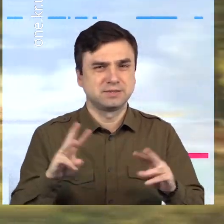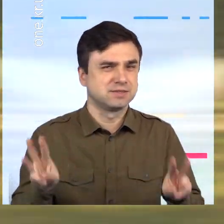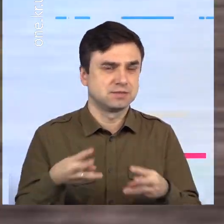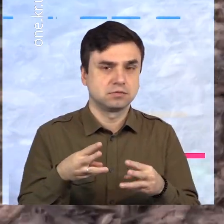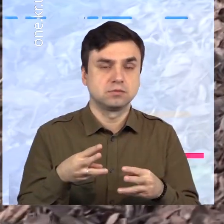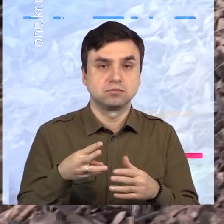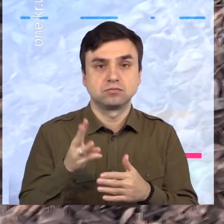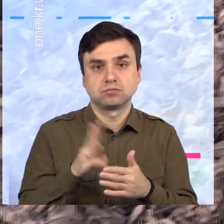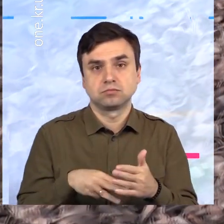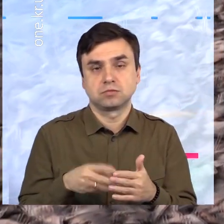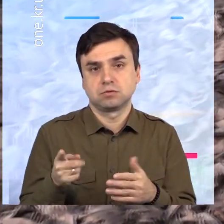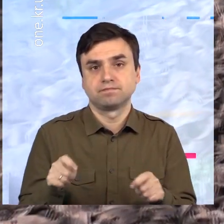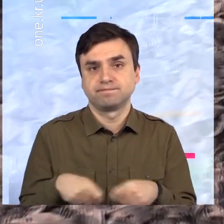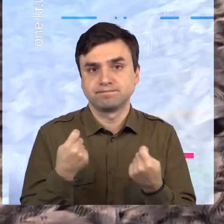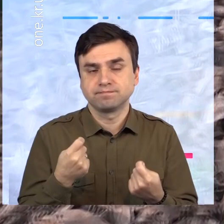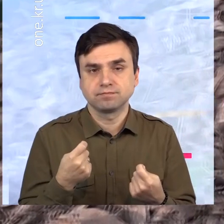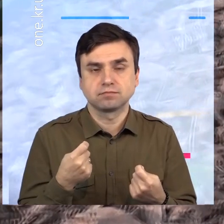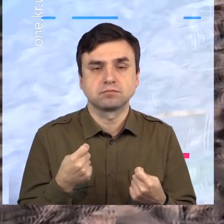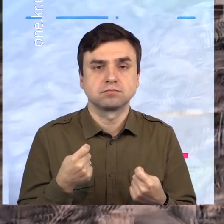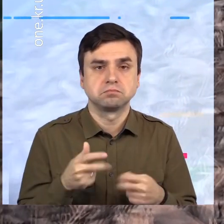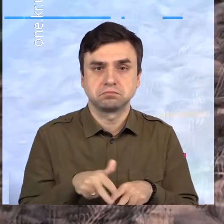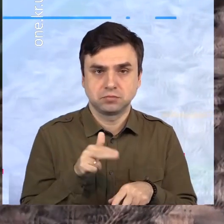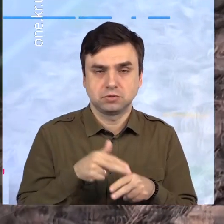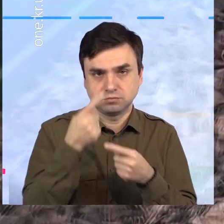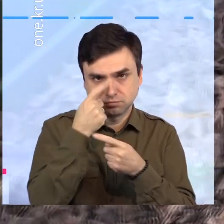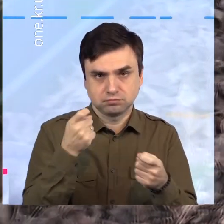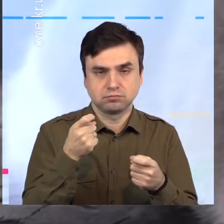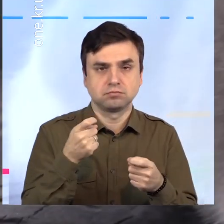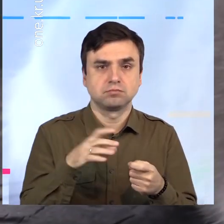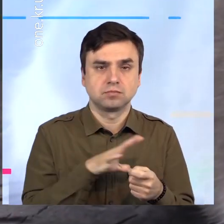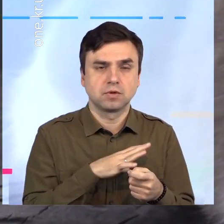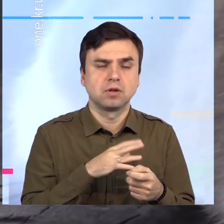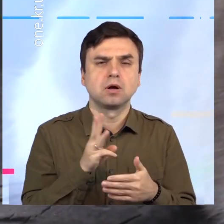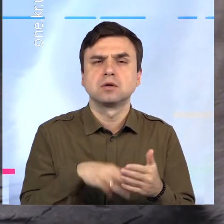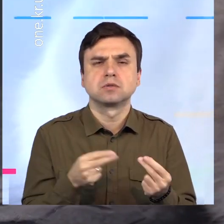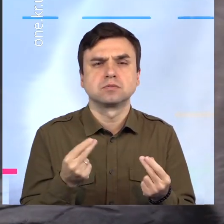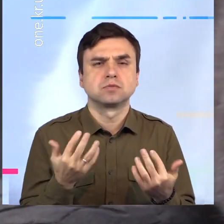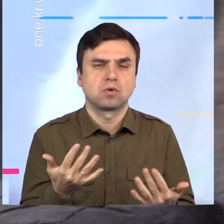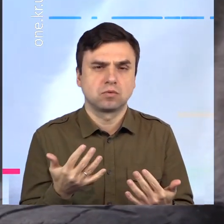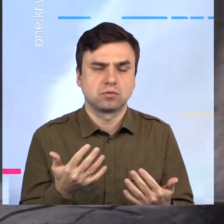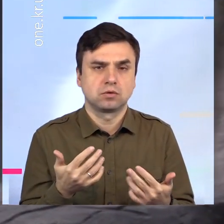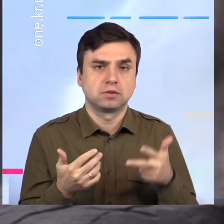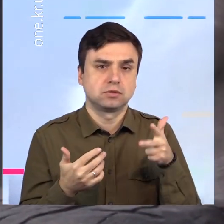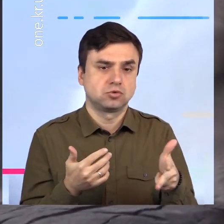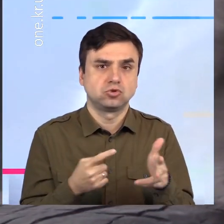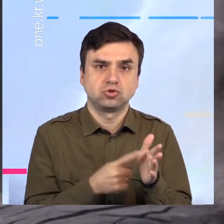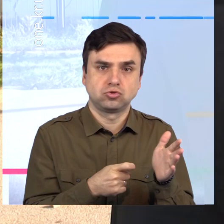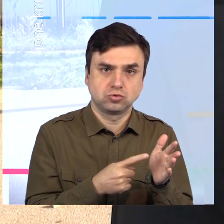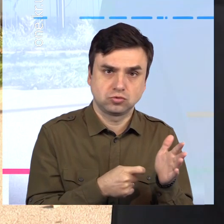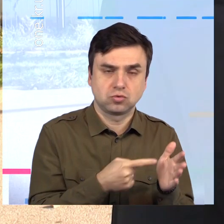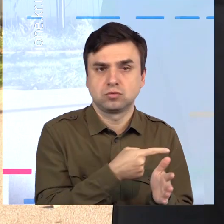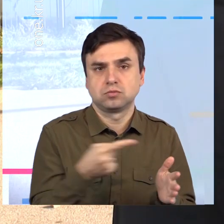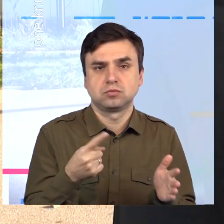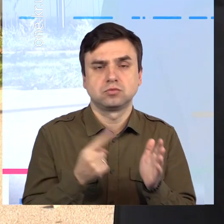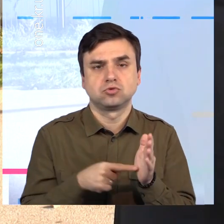поліцейські. За самовільне випалювання рослинності громадяни з власного гаманця можуть сплатити суму у розмірі від 3600